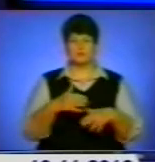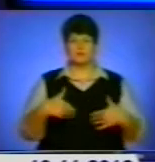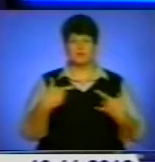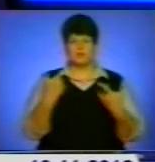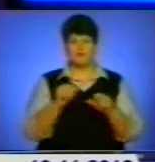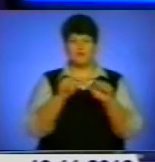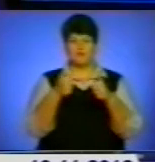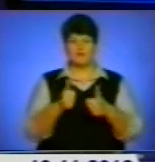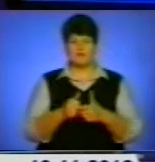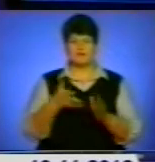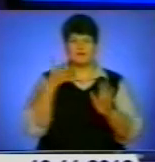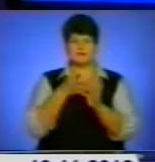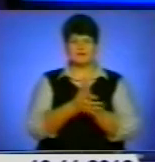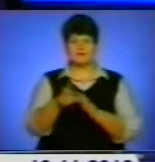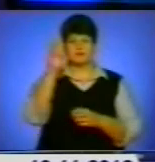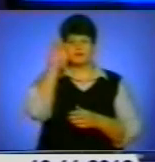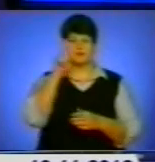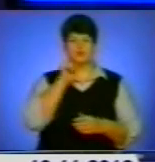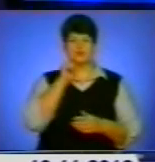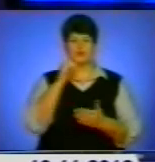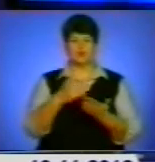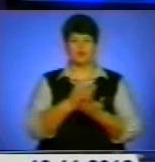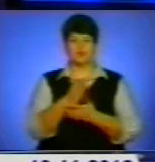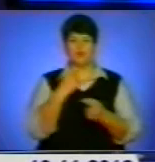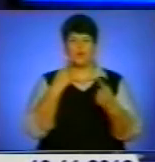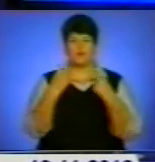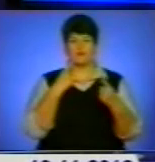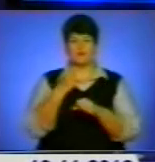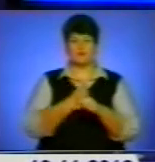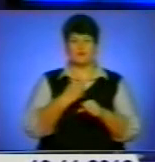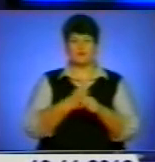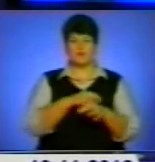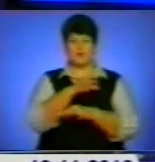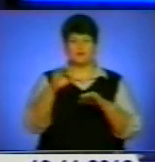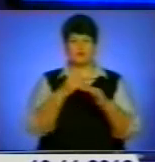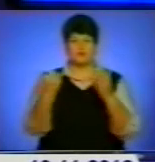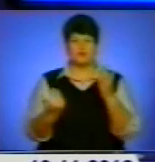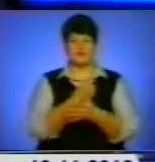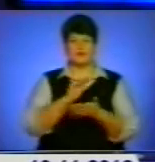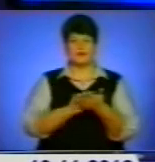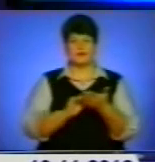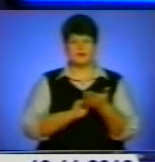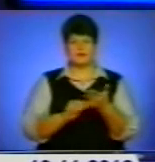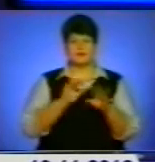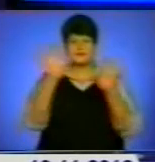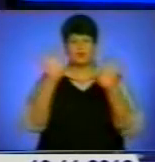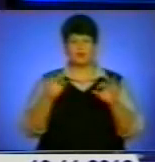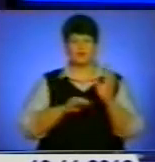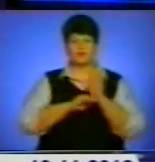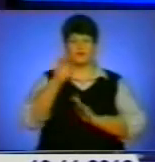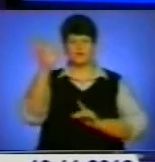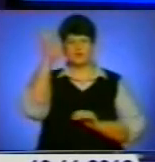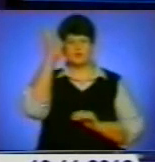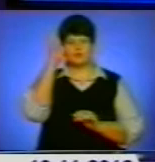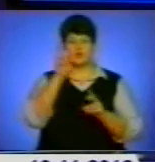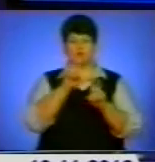реалізації державної молодіжної політики, обговорення та доопрацювання проєкту нової редакції закону про вищу освіту та до розгляду